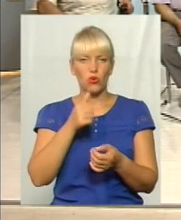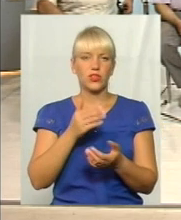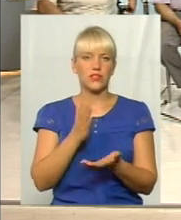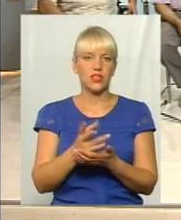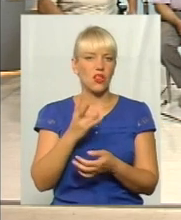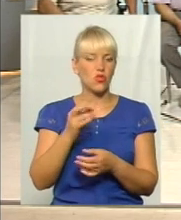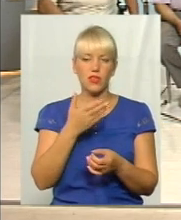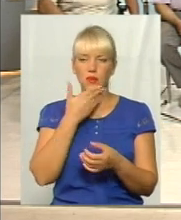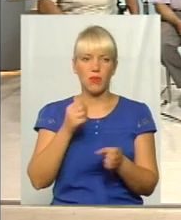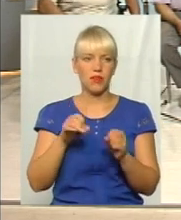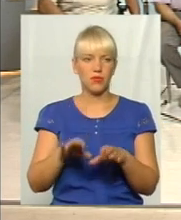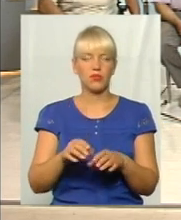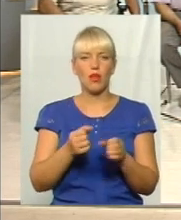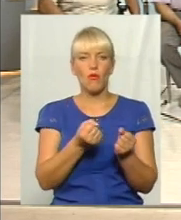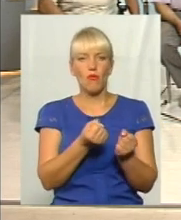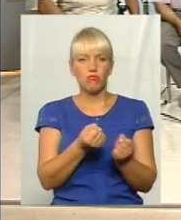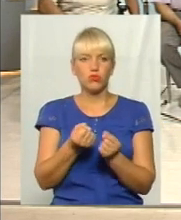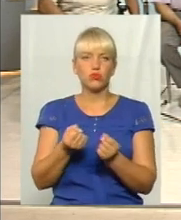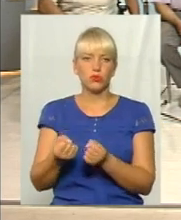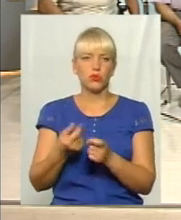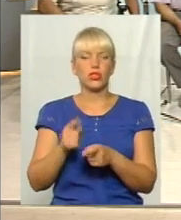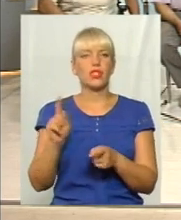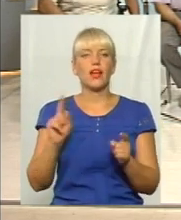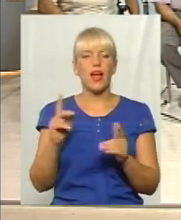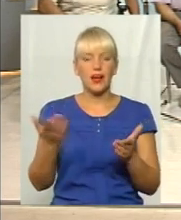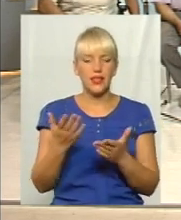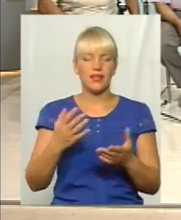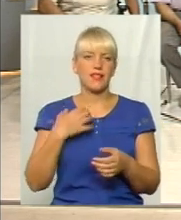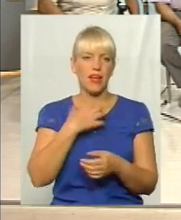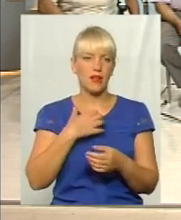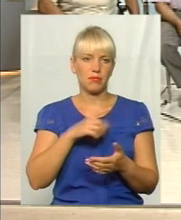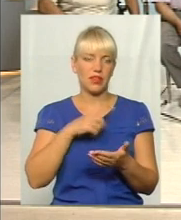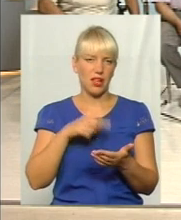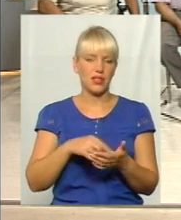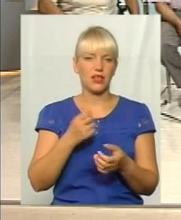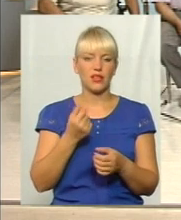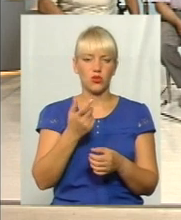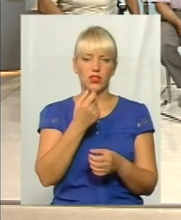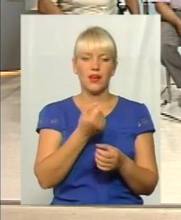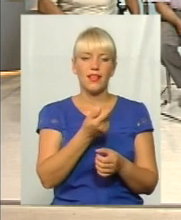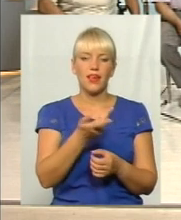дуже вони повільно вирішуються. Які ми маємо зараз нагальні питання? Я всім даю буквально по декілька слів.